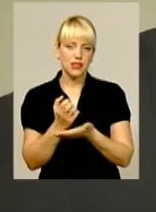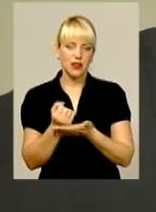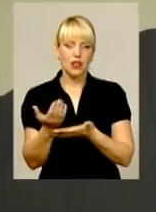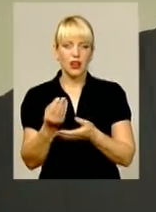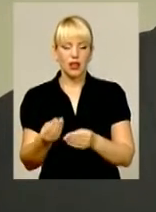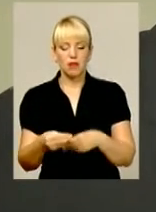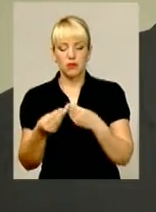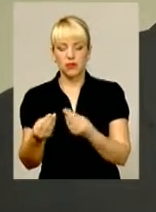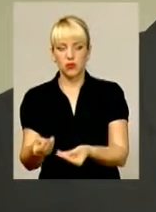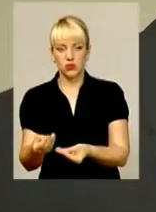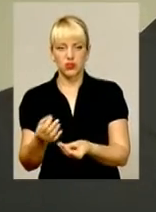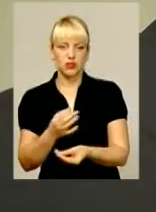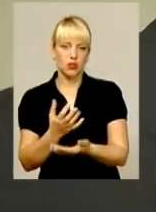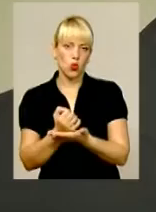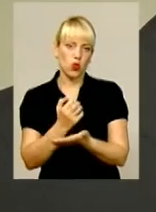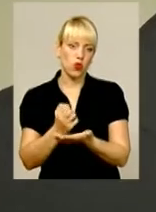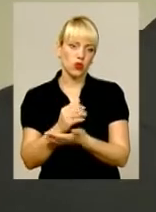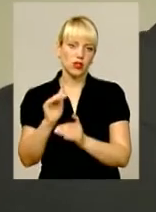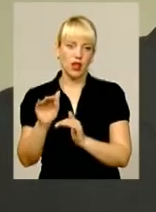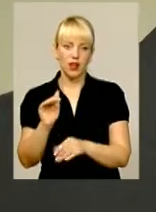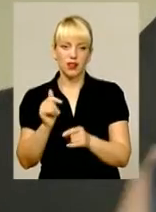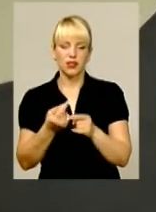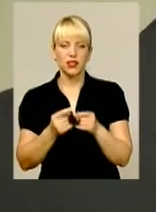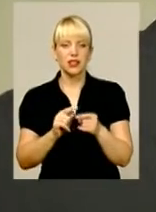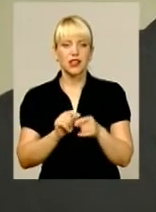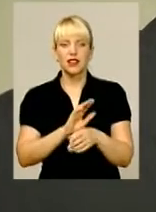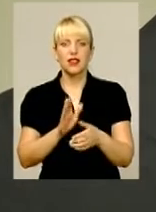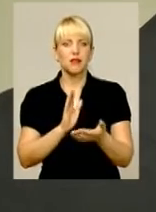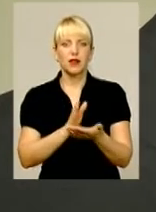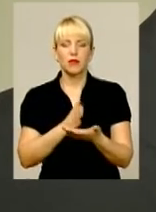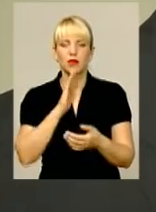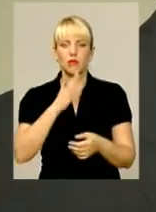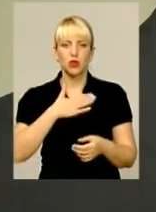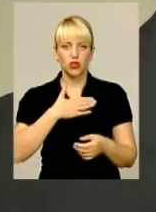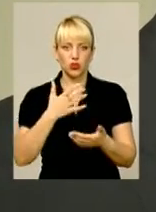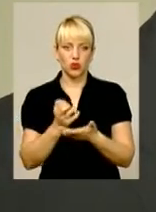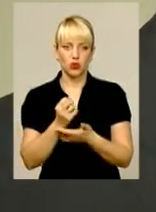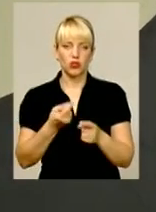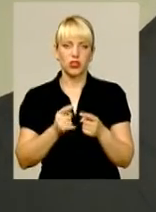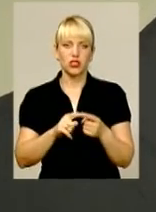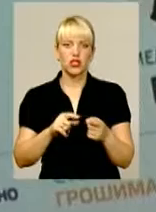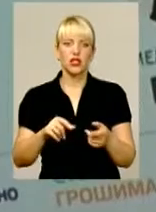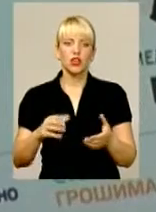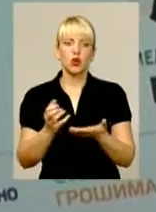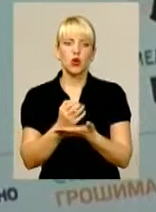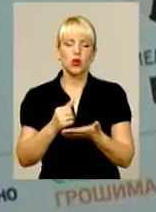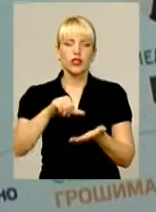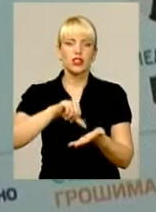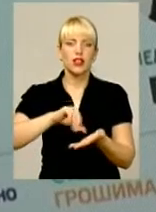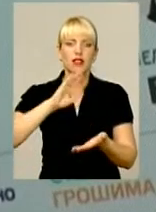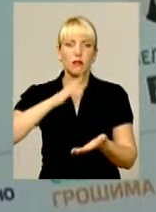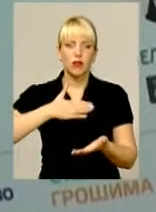приносить доходи, аренду. Але це, ну, вони не прямі мої доходи, це доходи членів моєї сім'ї. Дещо